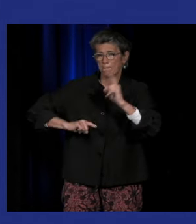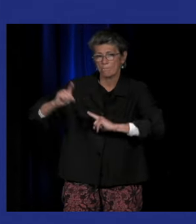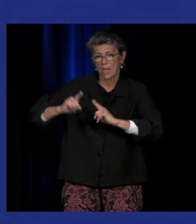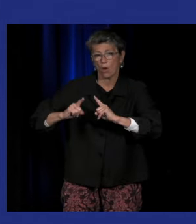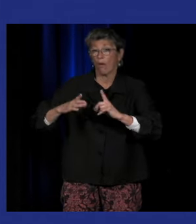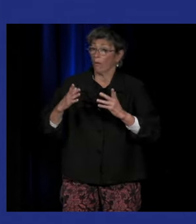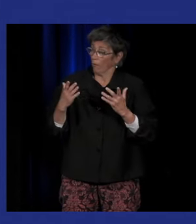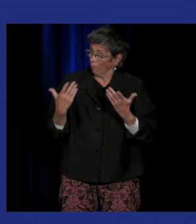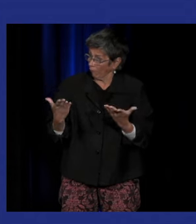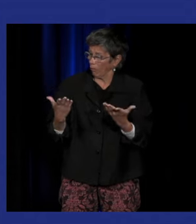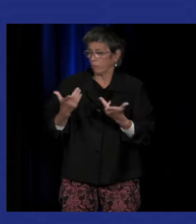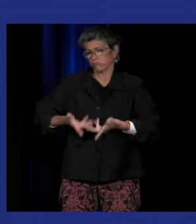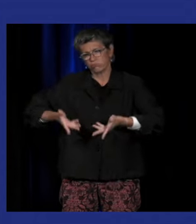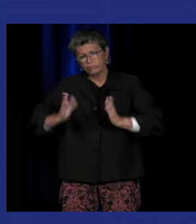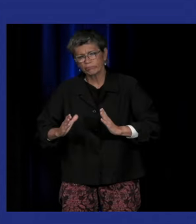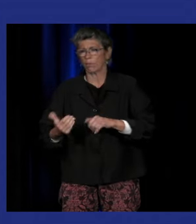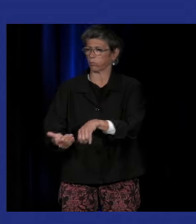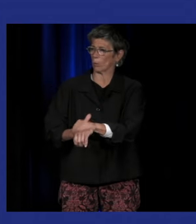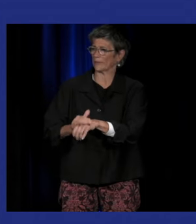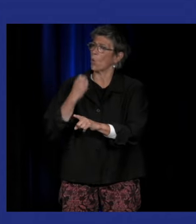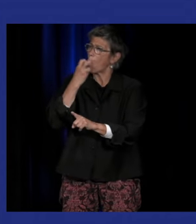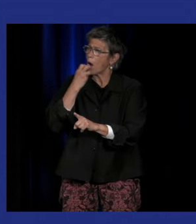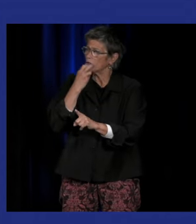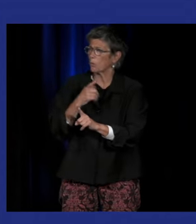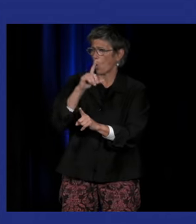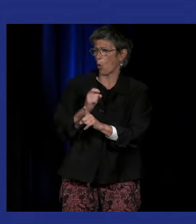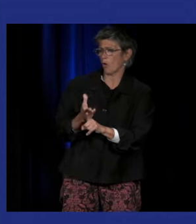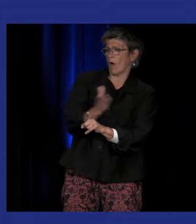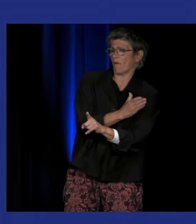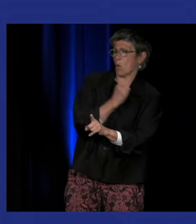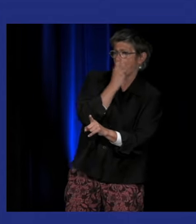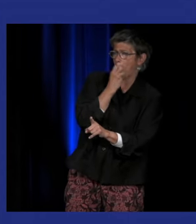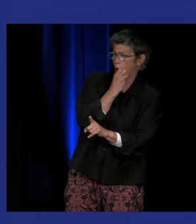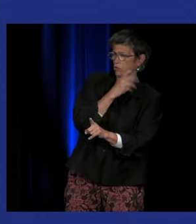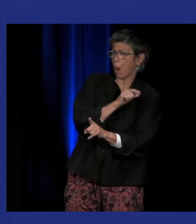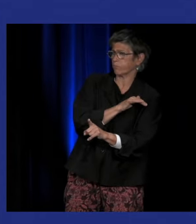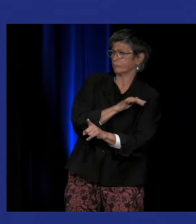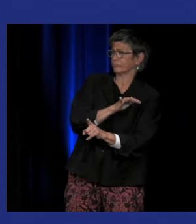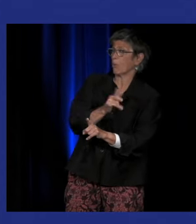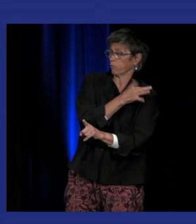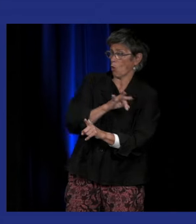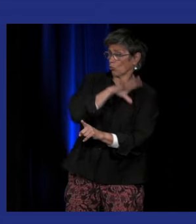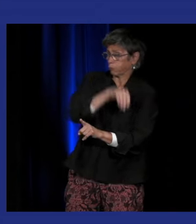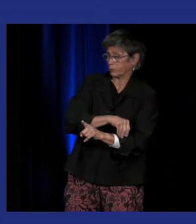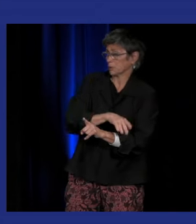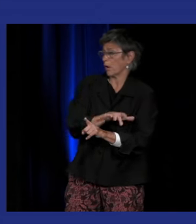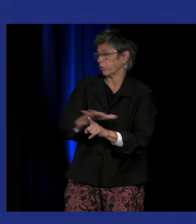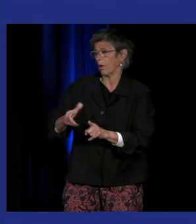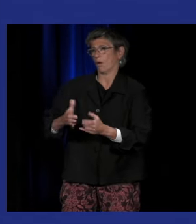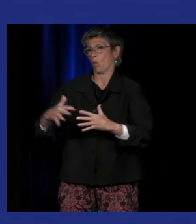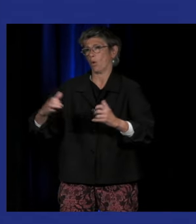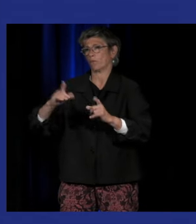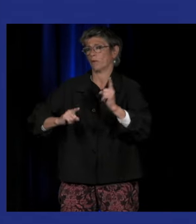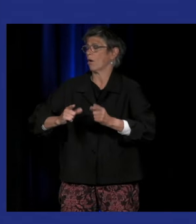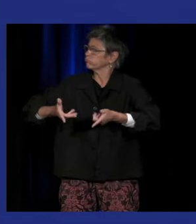déterminer après une politique oraliste qui était déjà en place dans certains pays d'Europe, dont la France. Et en revenant de ce congrès, la langue des